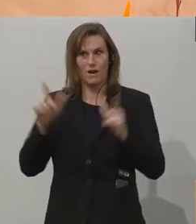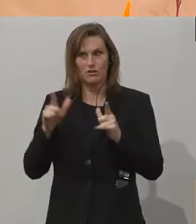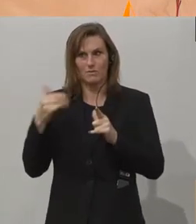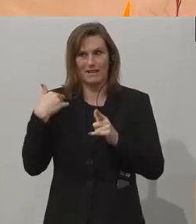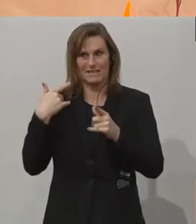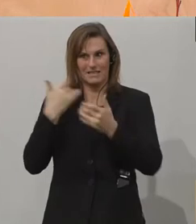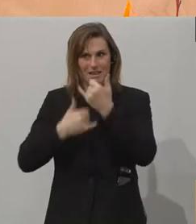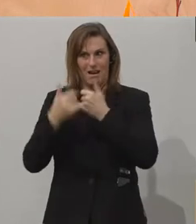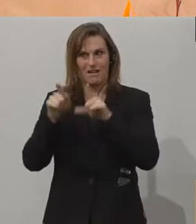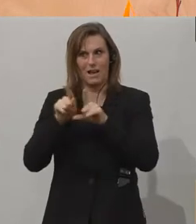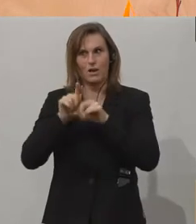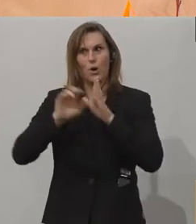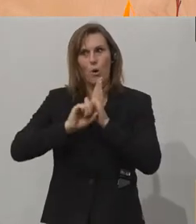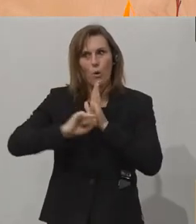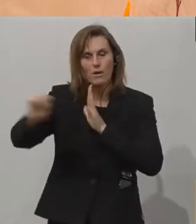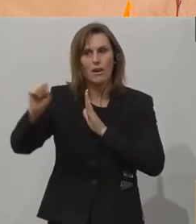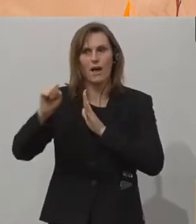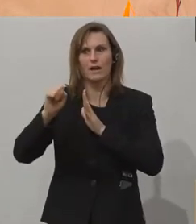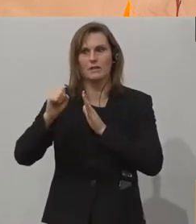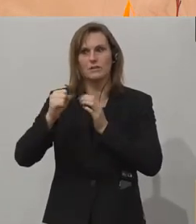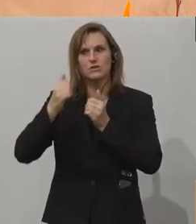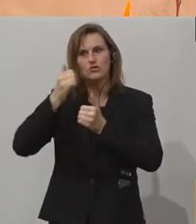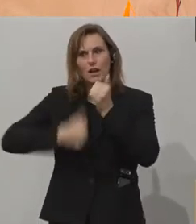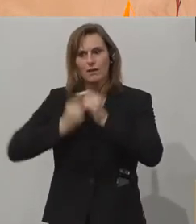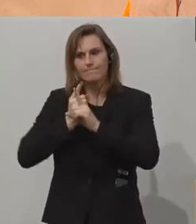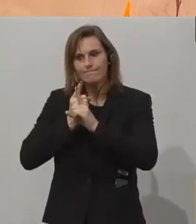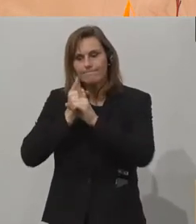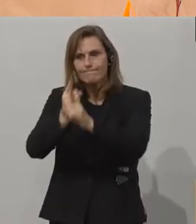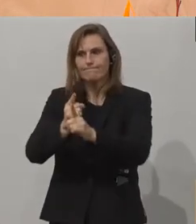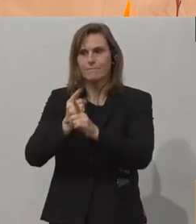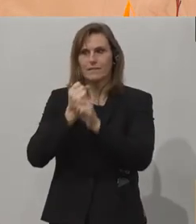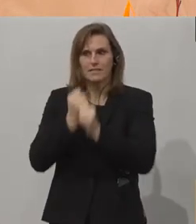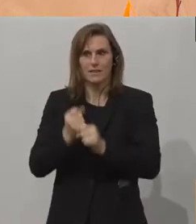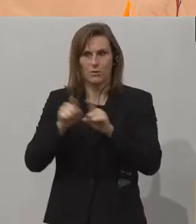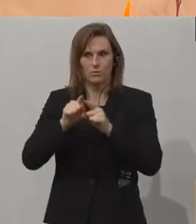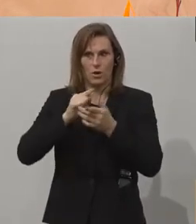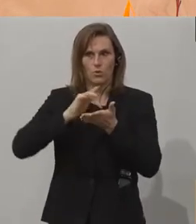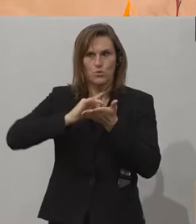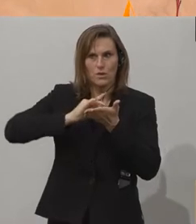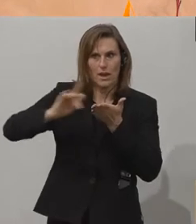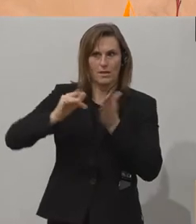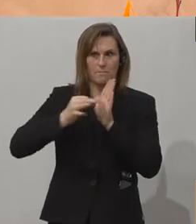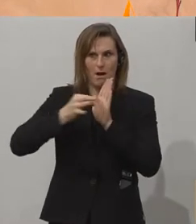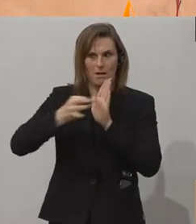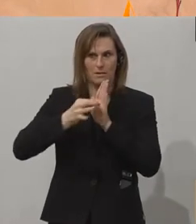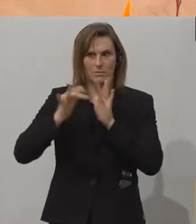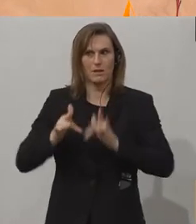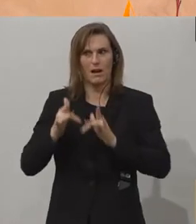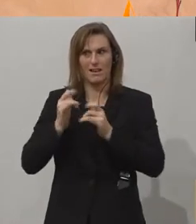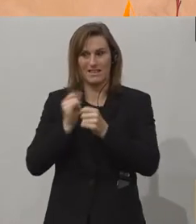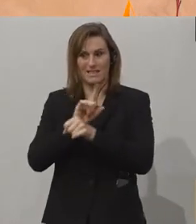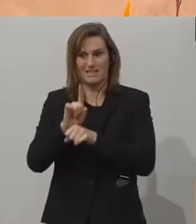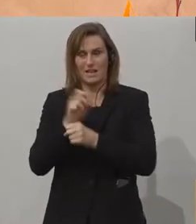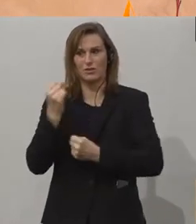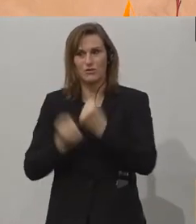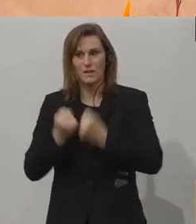Online-Event konzipiert und Einhaltung von strengen Sicherheits- und Hygienemaßnahmen, die uns aber ermöglichen in dieser schwierigen Zeit trotzdem